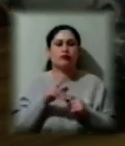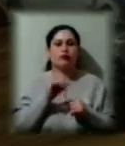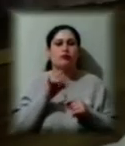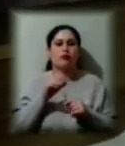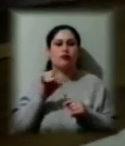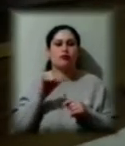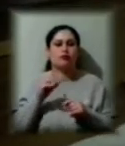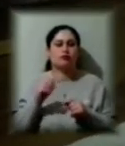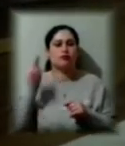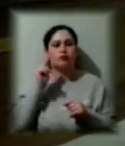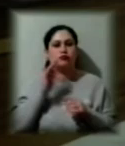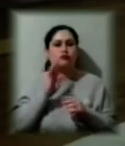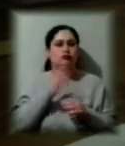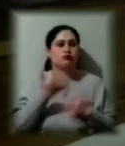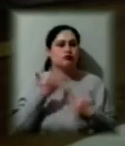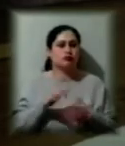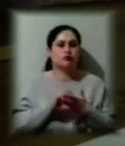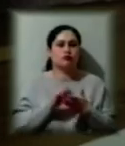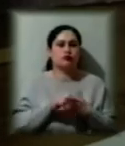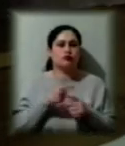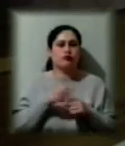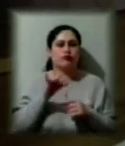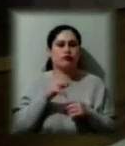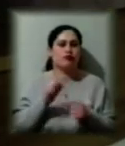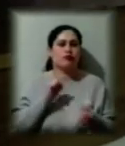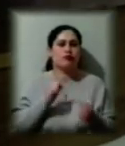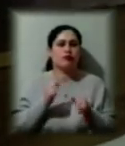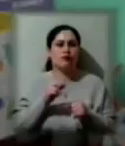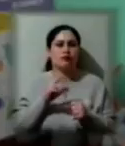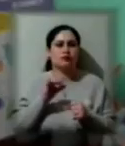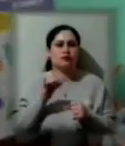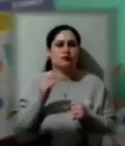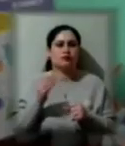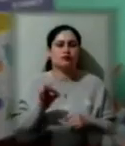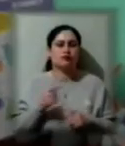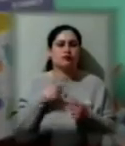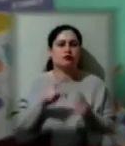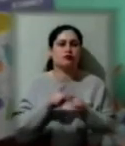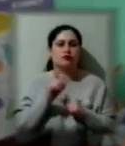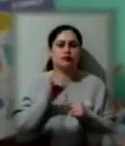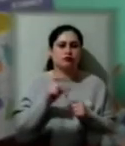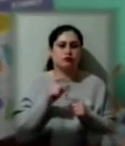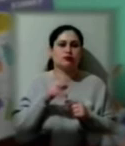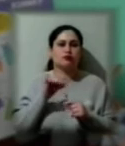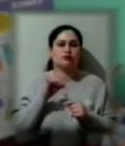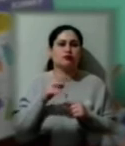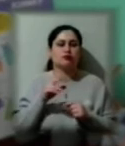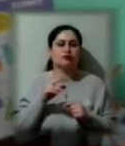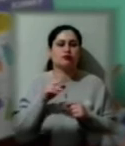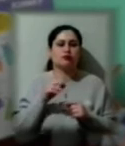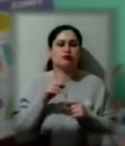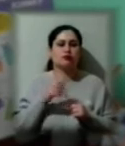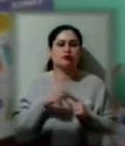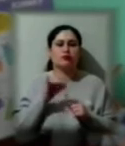4 роки займається цим видом бойового мистецтва. Ми починали з Дмитром Борисовичем